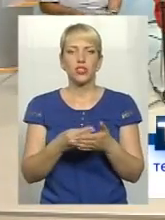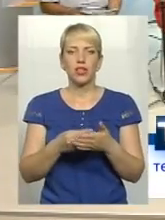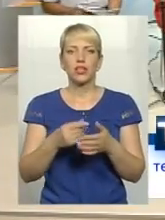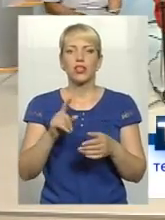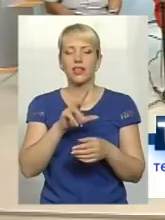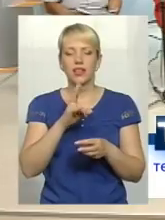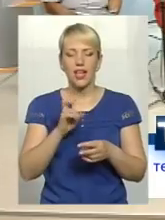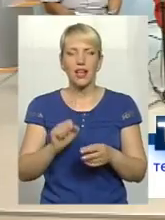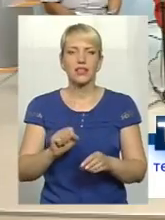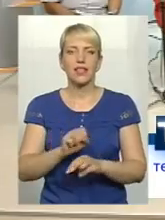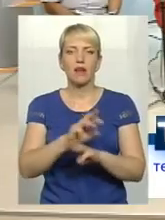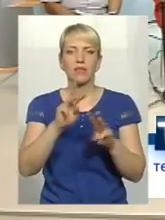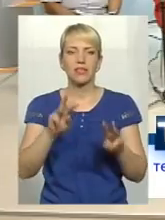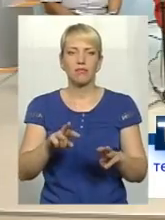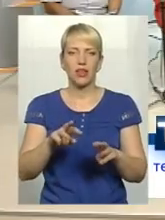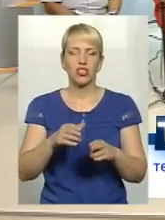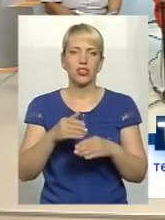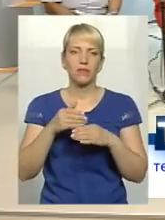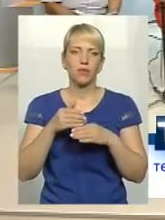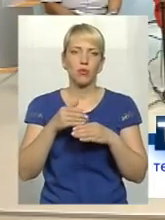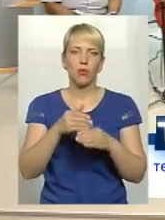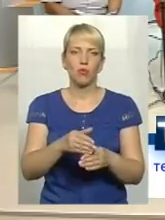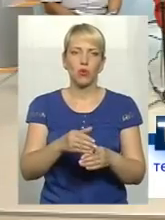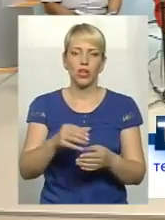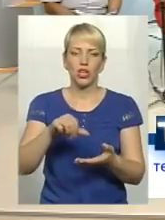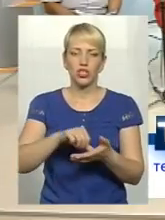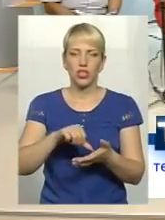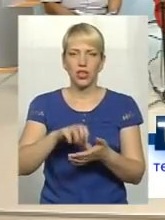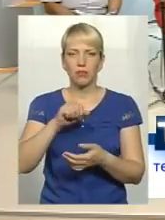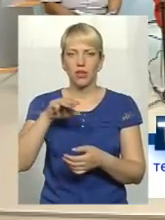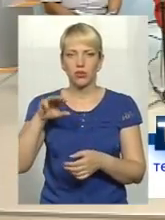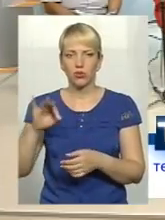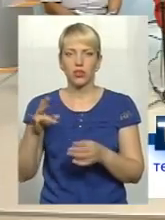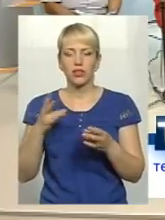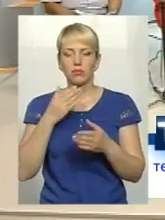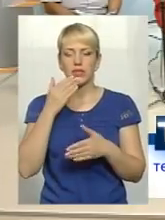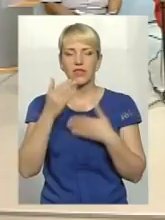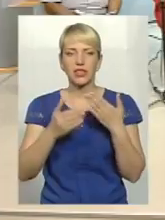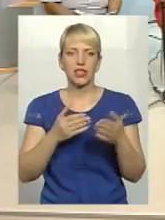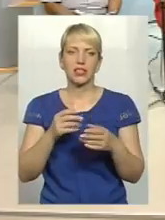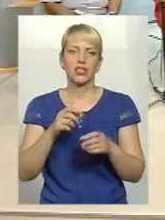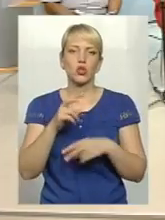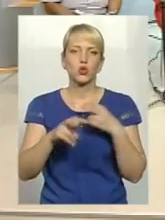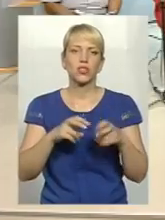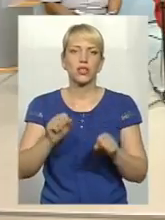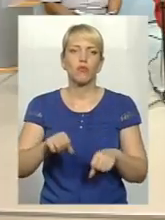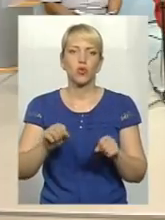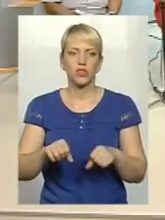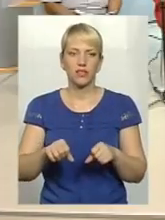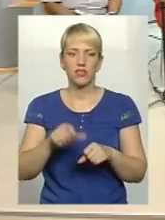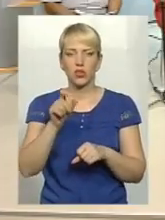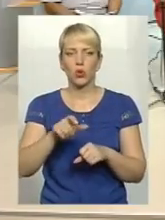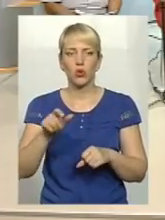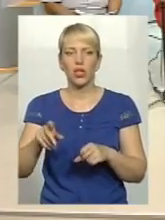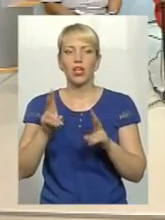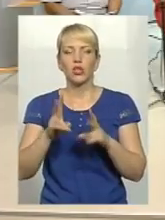допомогу учасників АТО і членів їх сімей. Потрібно звертатися в ті органи, шукати ті можливості, шукати тих людей, які